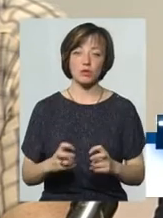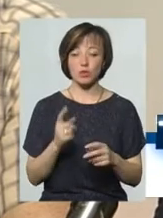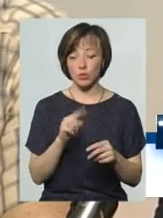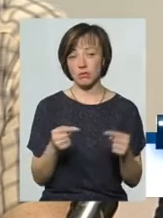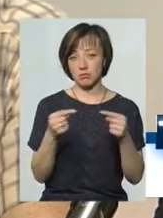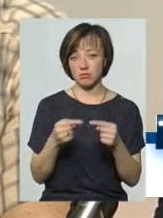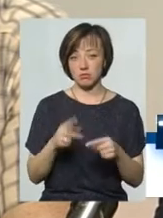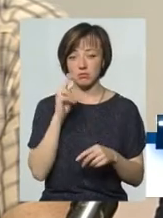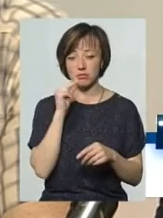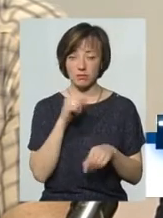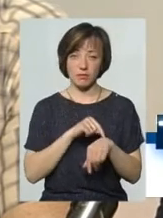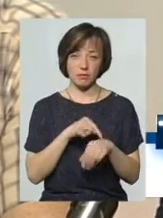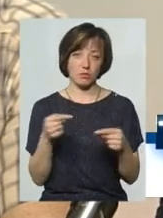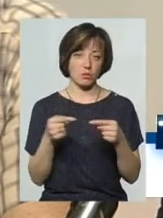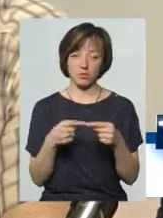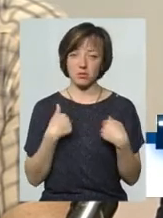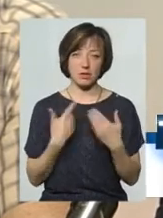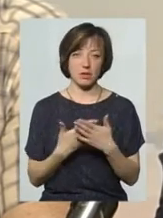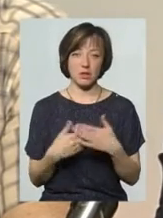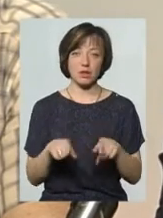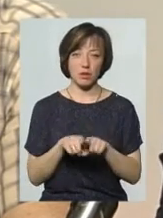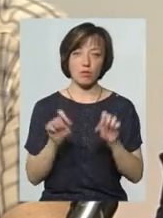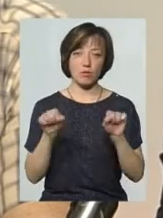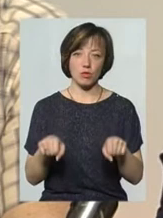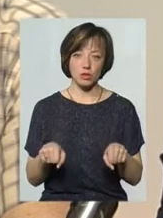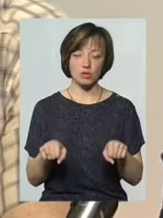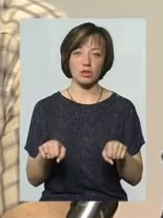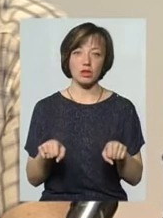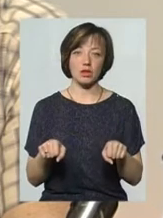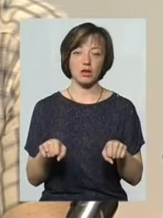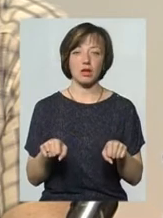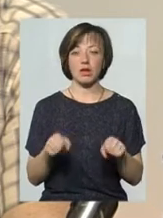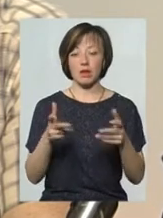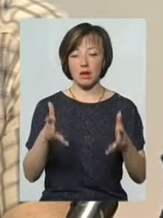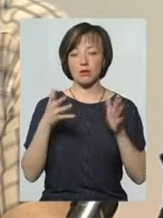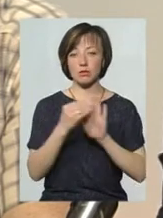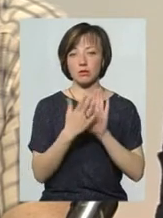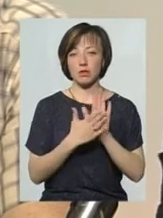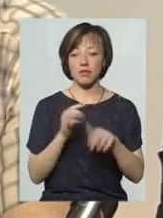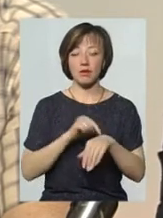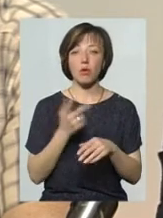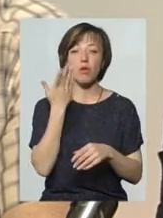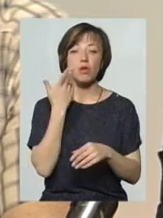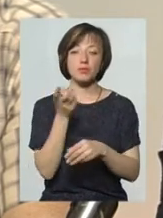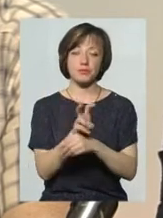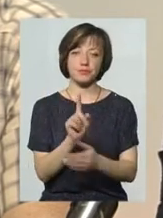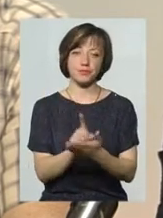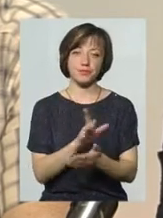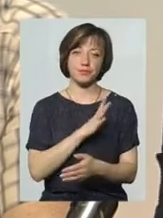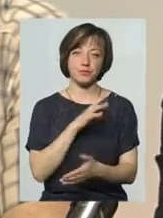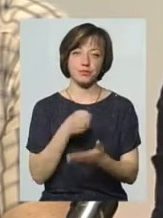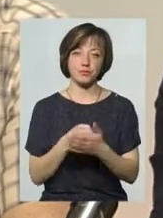діто, то діто. І мені здається, що так, в такий спосіб можна буде. І буде чітко прописано, в котрій годині вона повинна прийти до